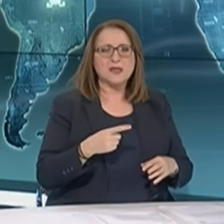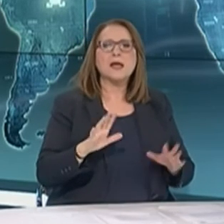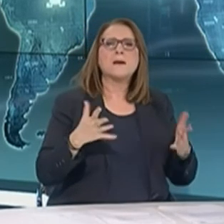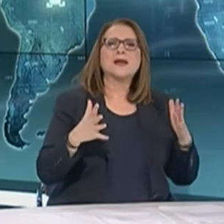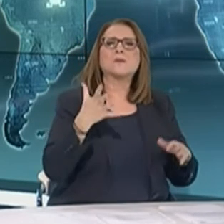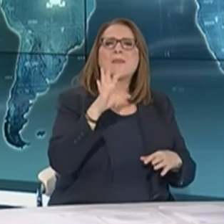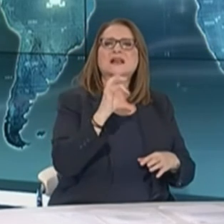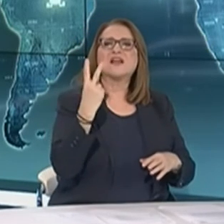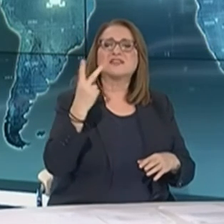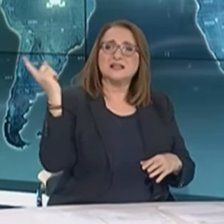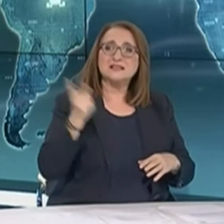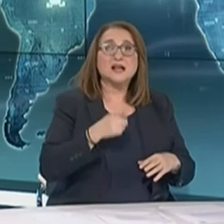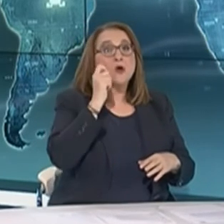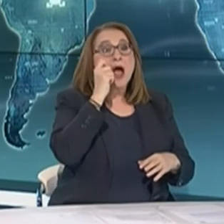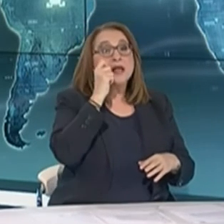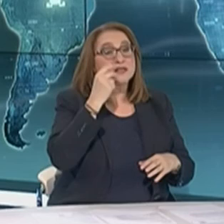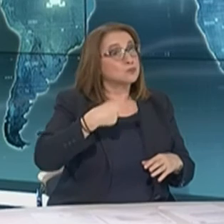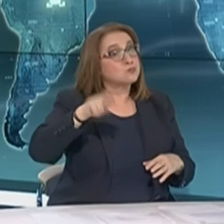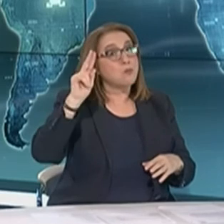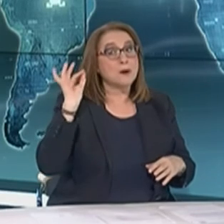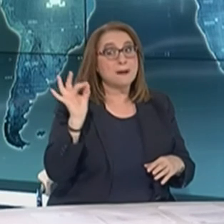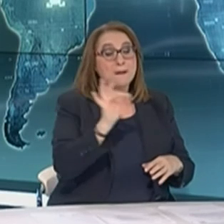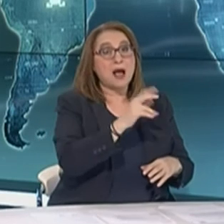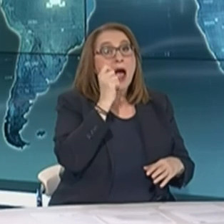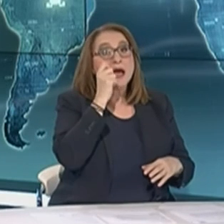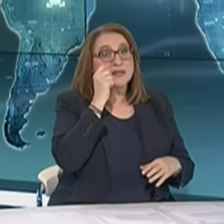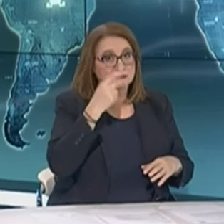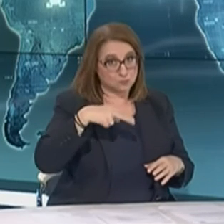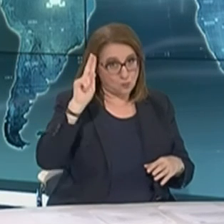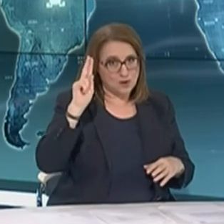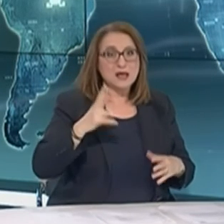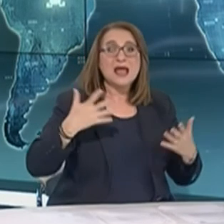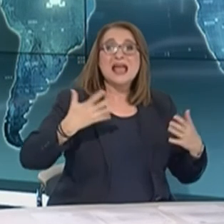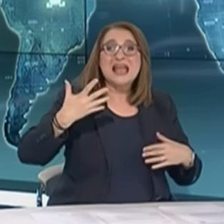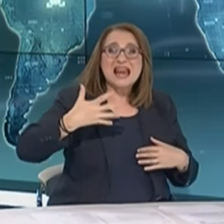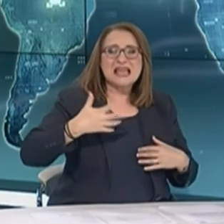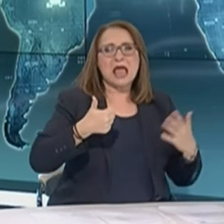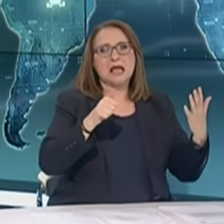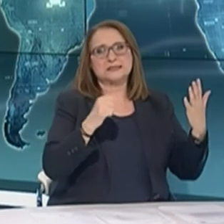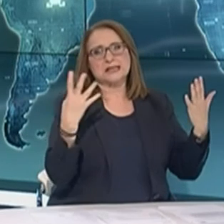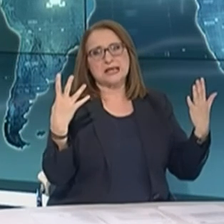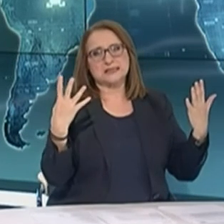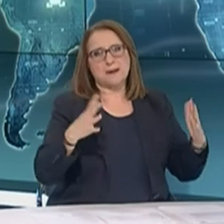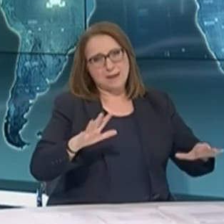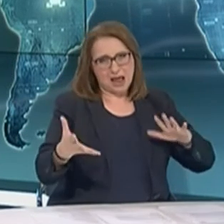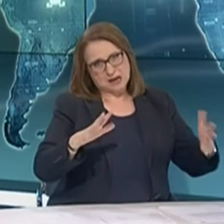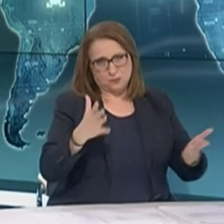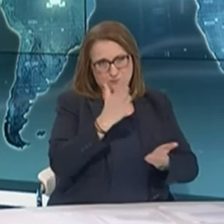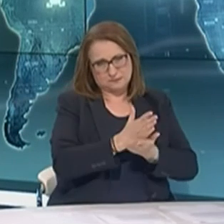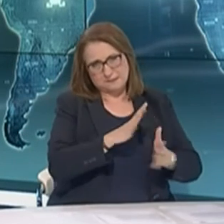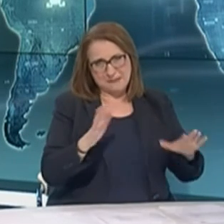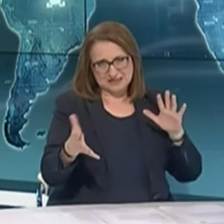57% είναι άνδρες, πάλι υπερισχύουν οι άνδρες και η μέση ηλικία είναι 64 έτη. Και